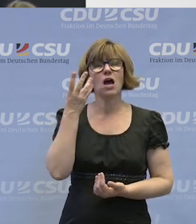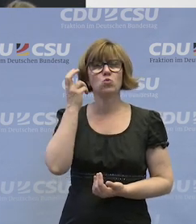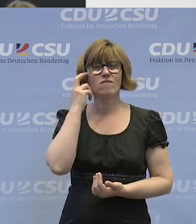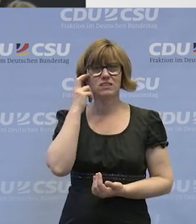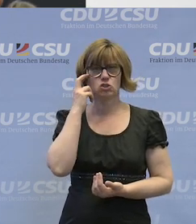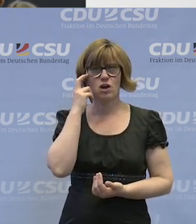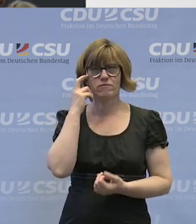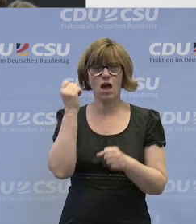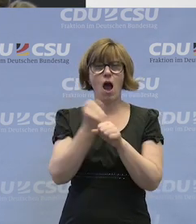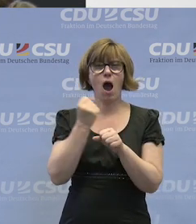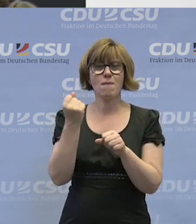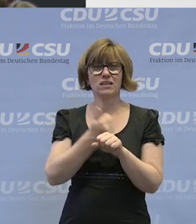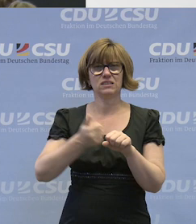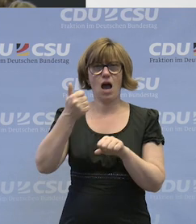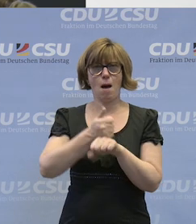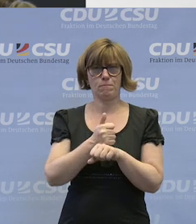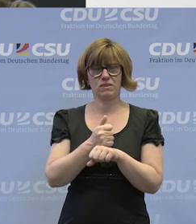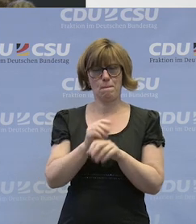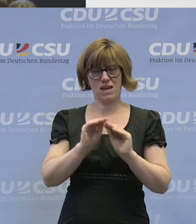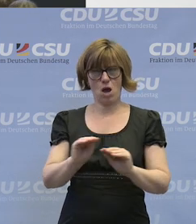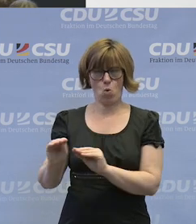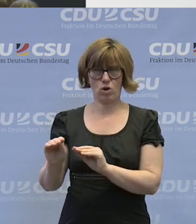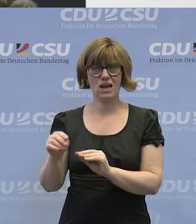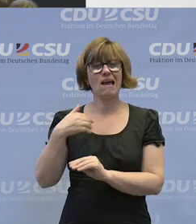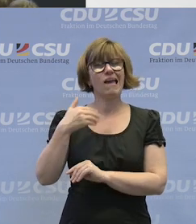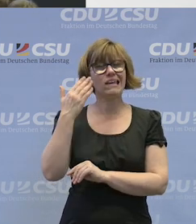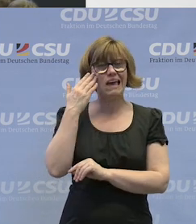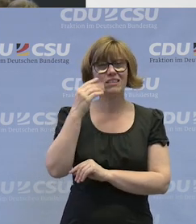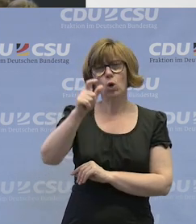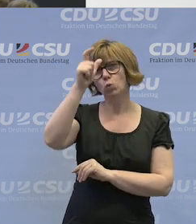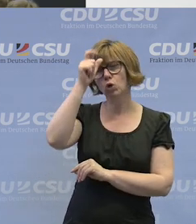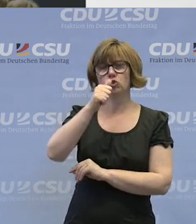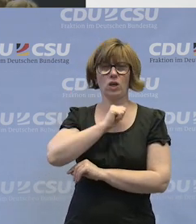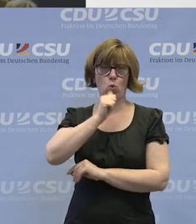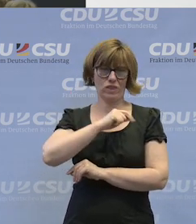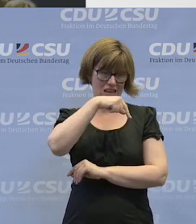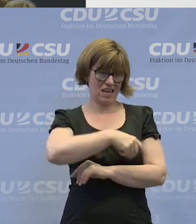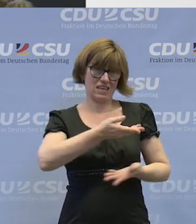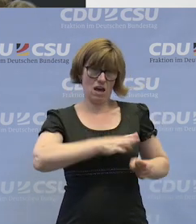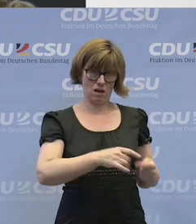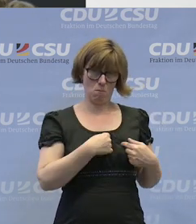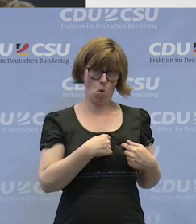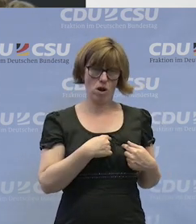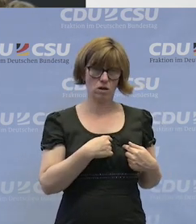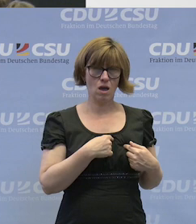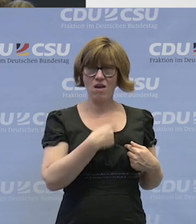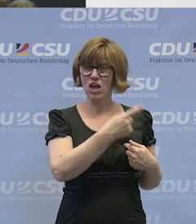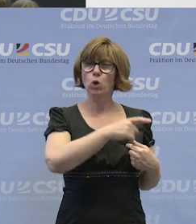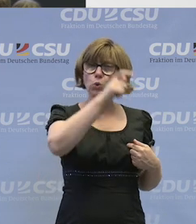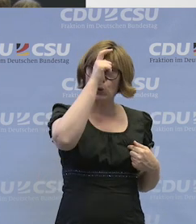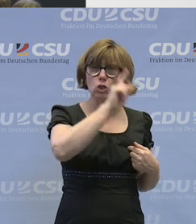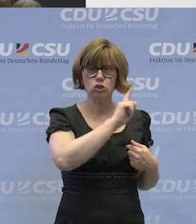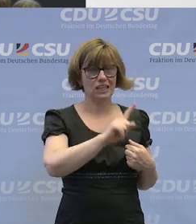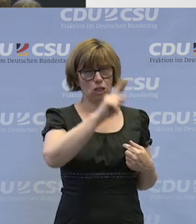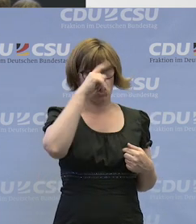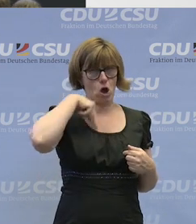Naturwissenschaftler und dabei islamischer Pädagoge. Und ich kenne einige türkische Jugendliche, die hier geboren sind, sind weder türkisch